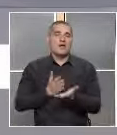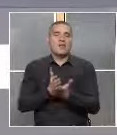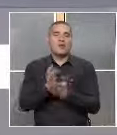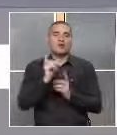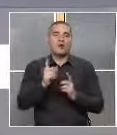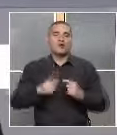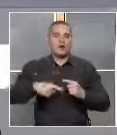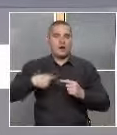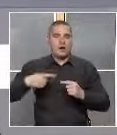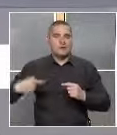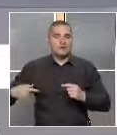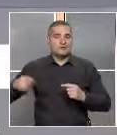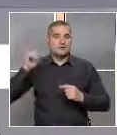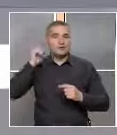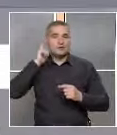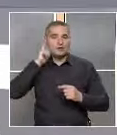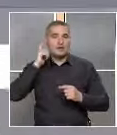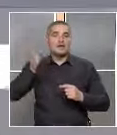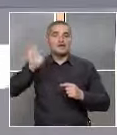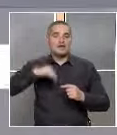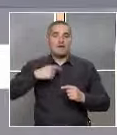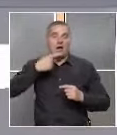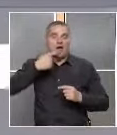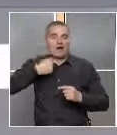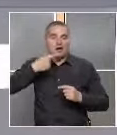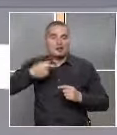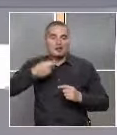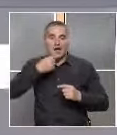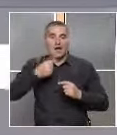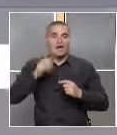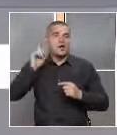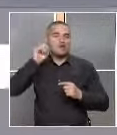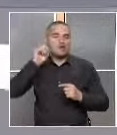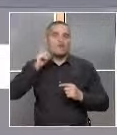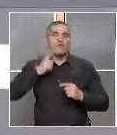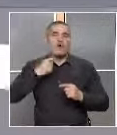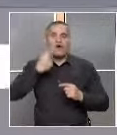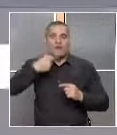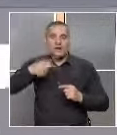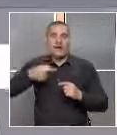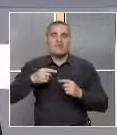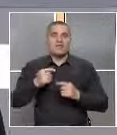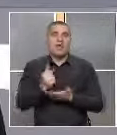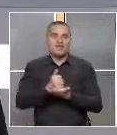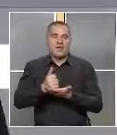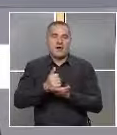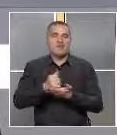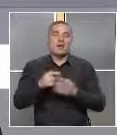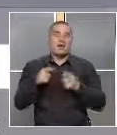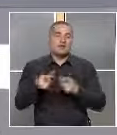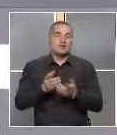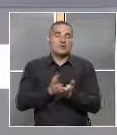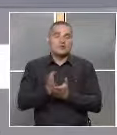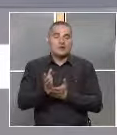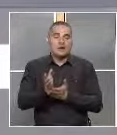който развива слуха и след това речта слухово-вербалната терапия. При този метод